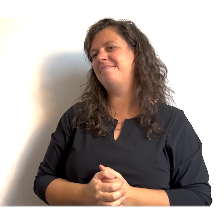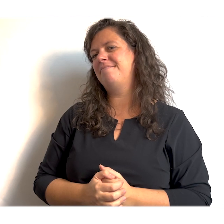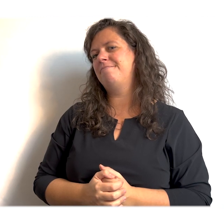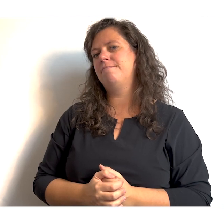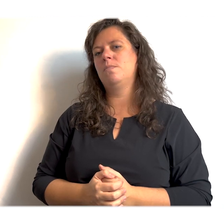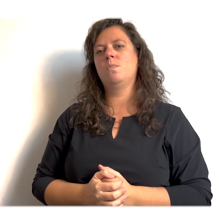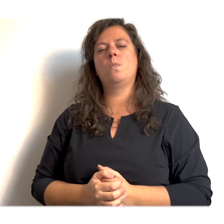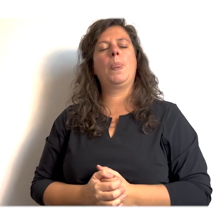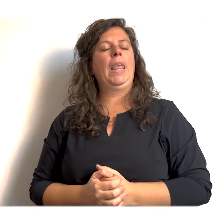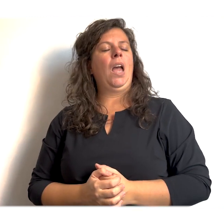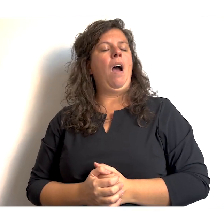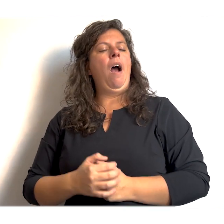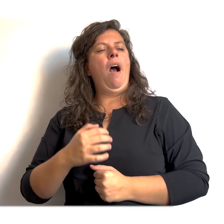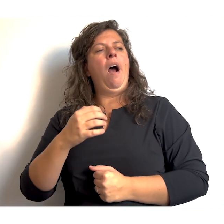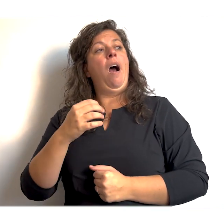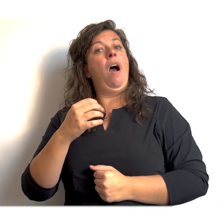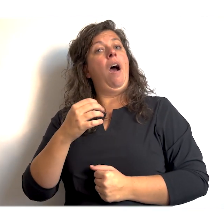Zou het goed gaan in onze wereld, Olli?